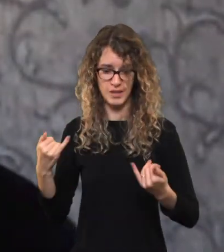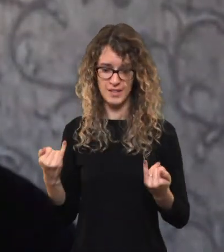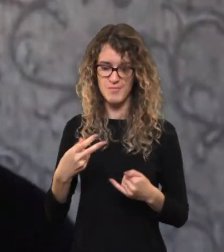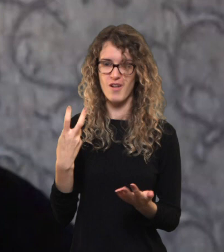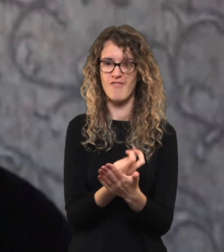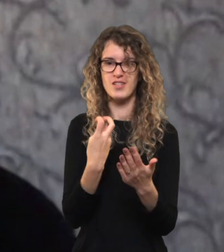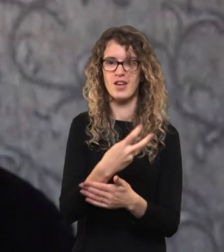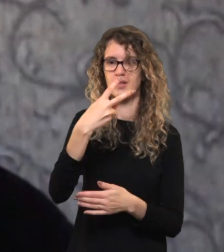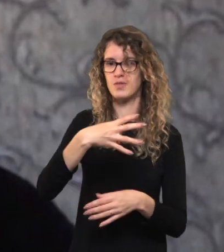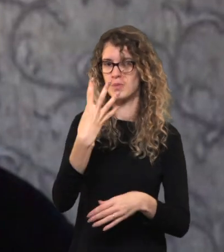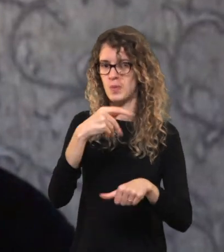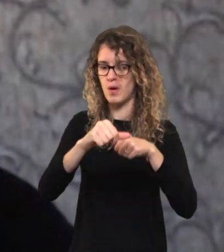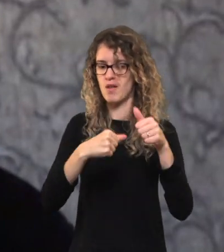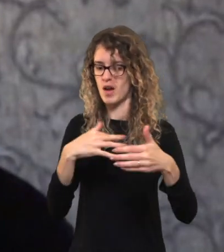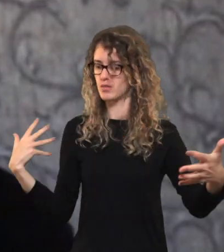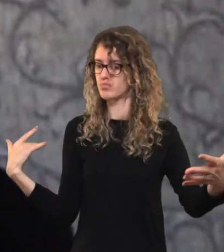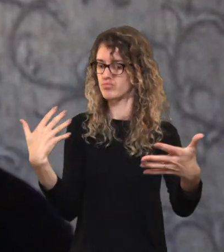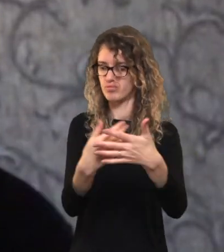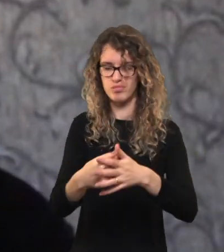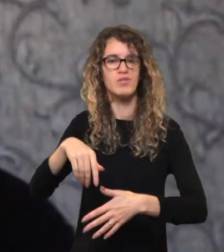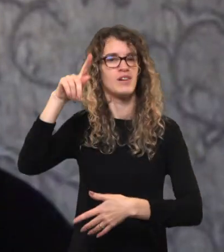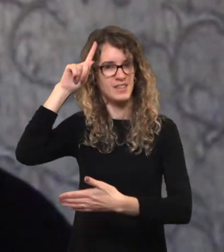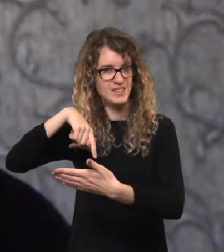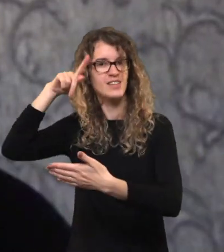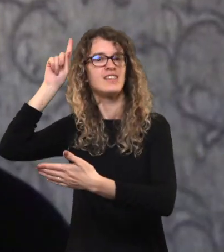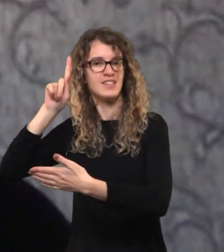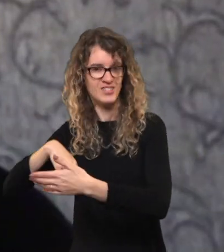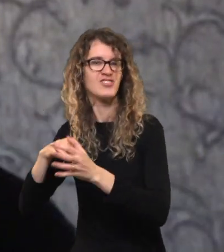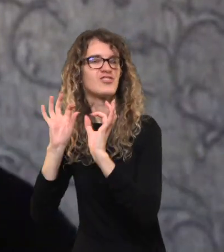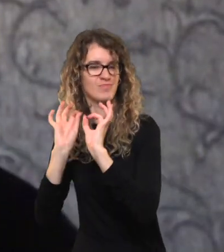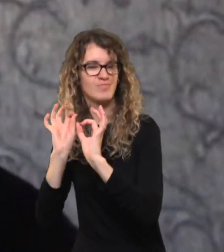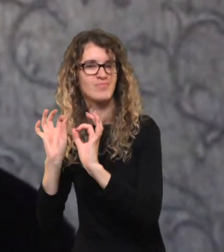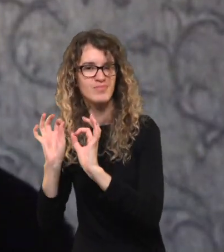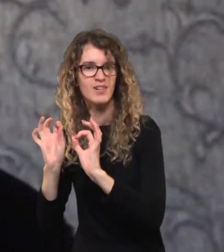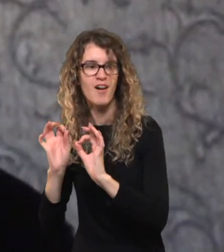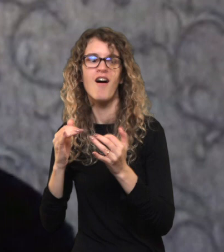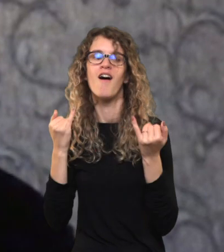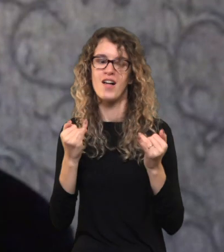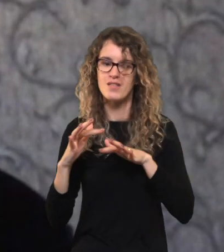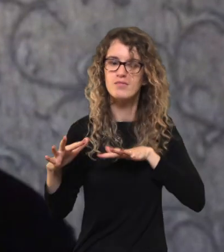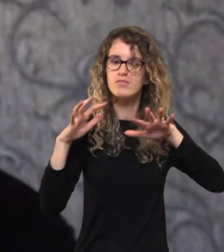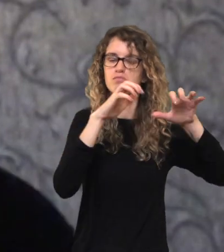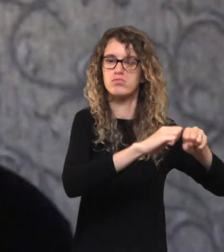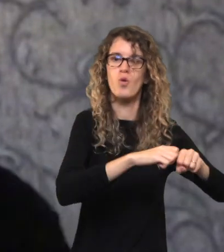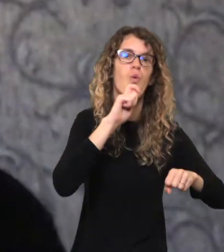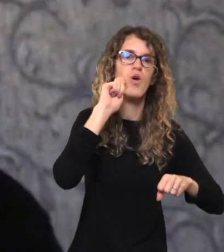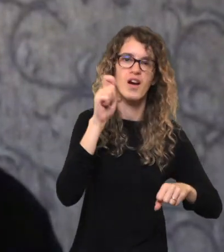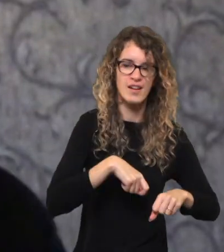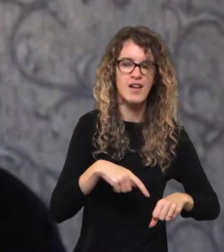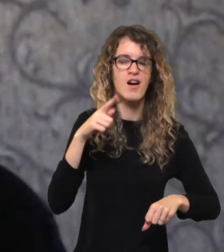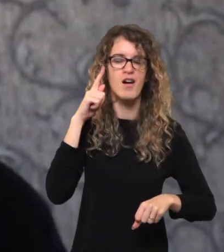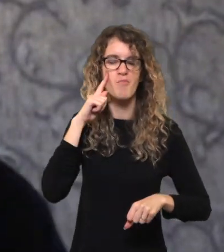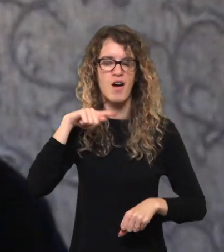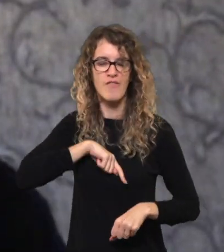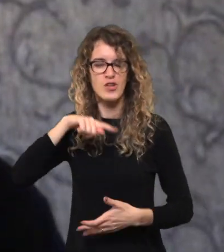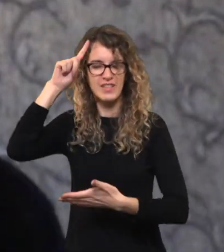ir tikėjo tuo iki šių metų vasario 24-os iki įsiveržymo į Ukrainos teritoriją. Po įsiveržymo į Ukraina šis